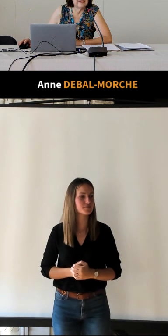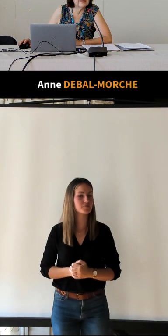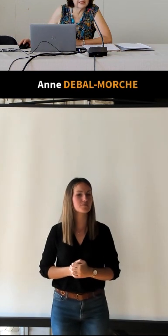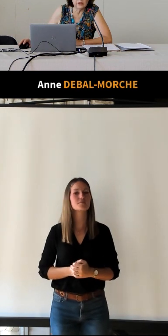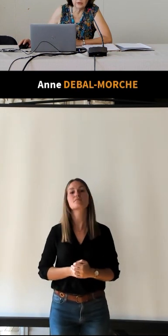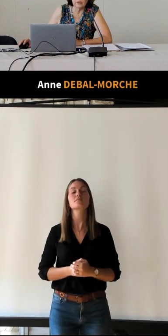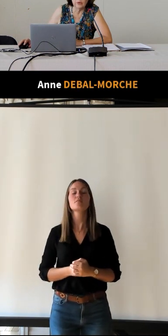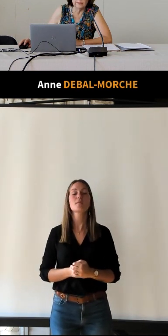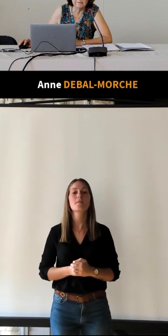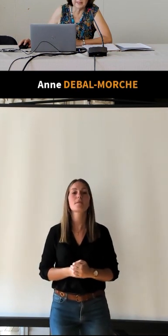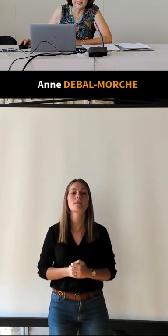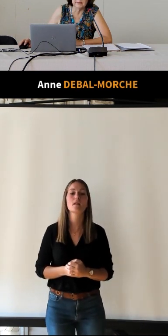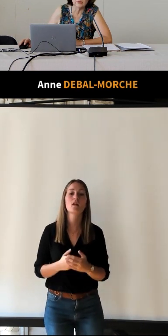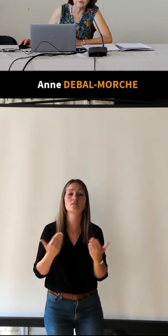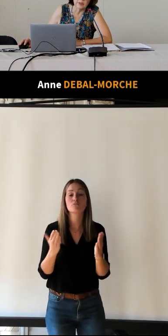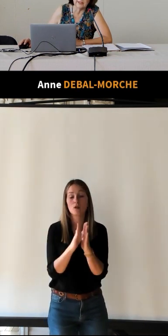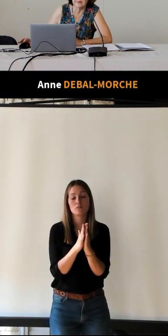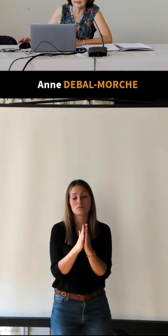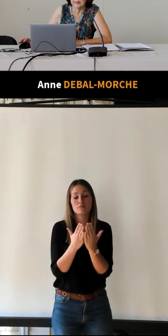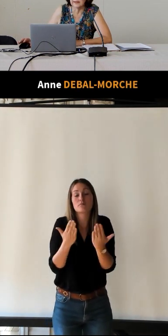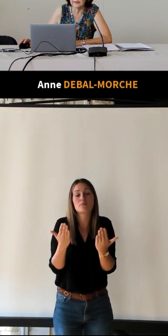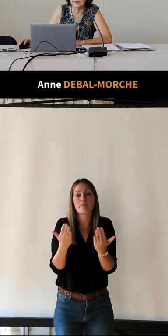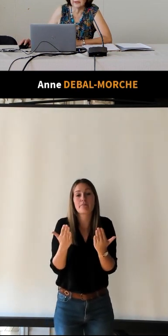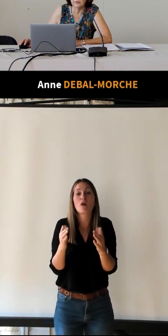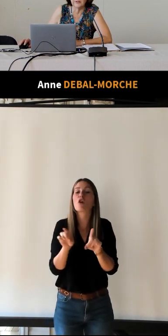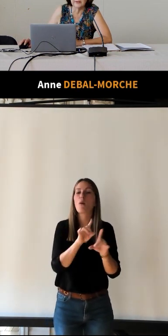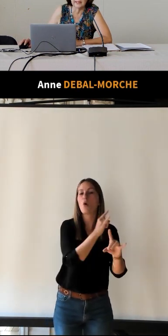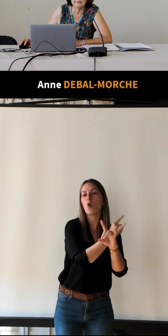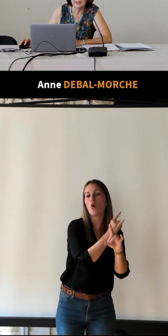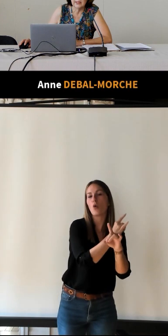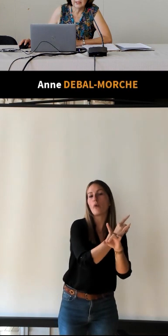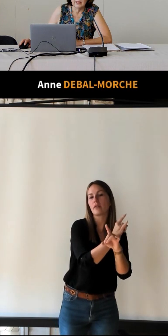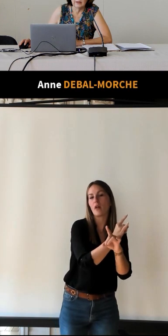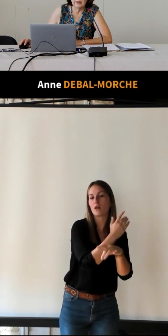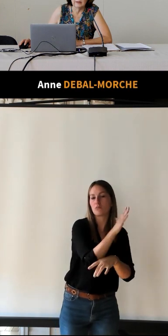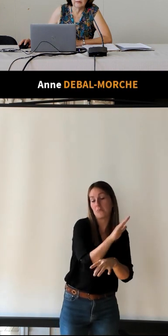À l'intérieur, donc, le même principe, sauf que là, c'est début 20e.